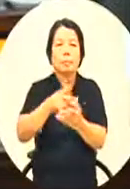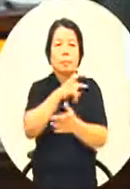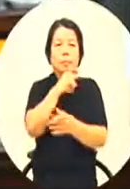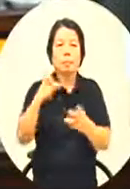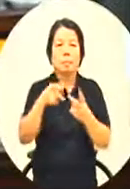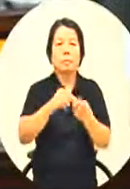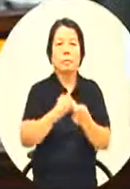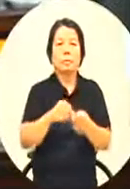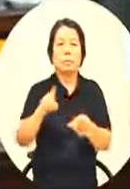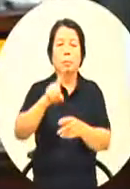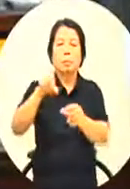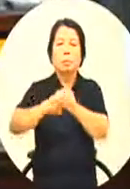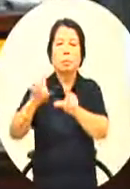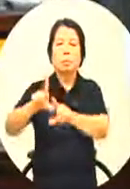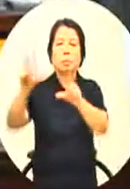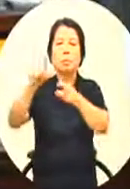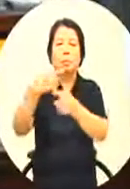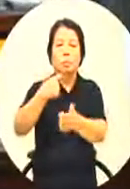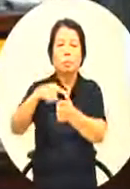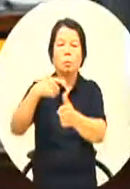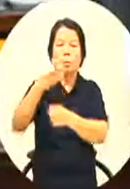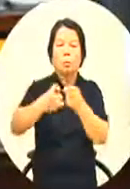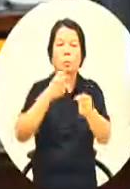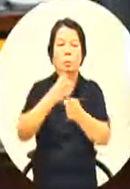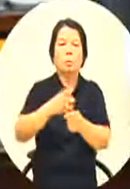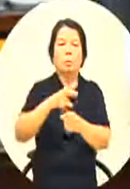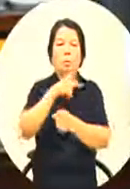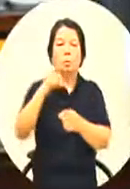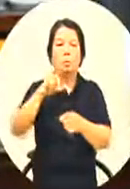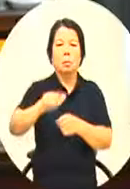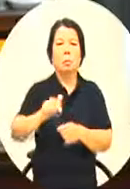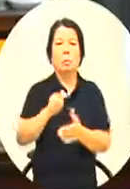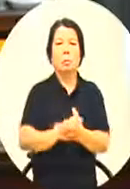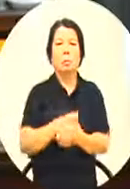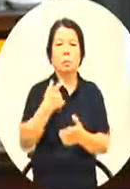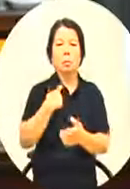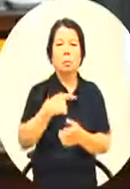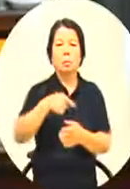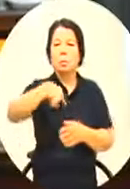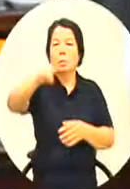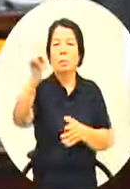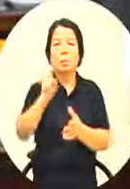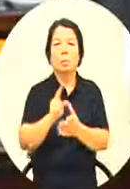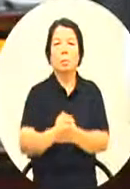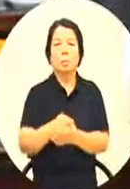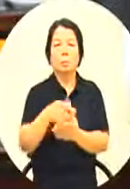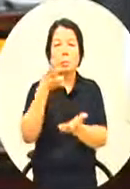中东去教英文的教了三十年的一个英文老师他到TED去演讲说